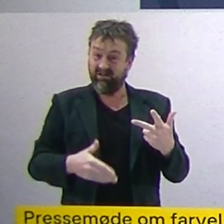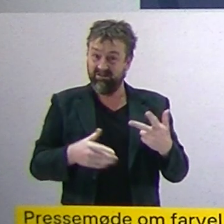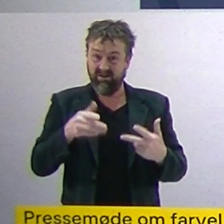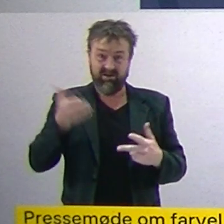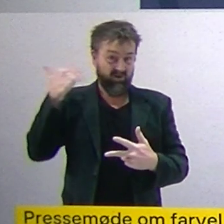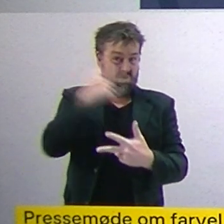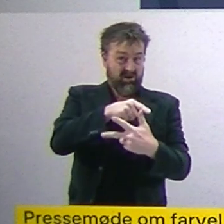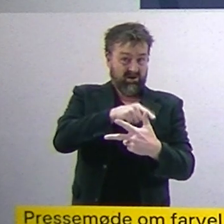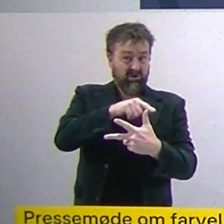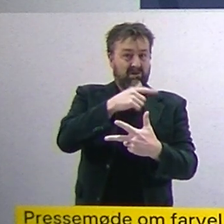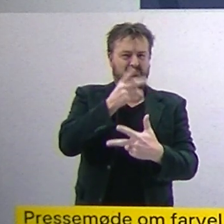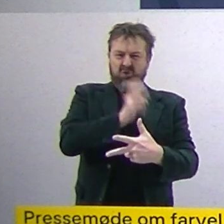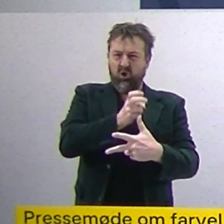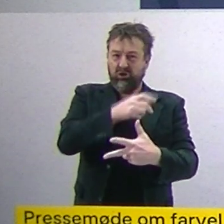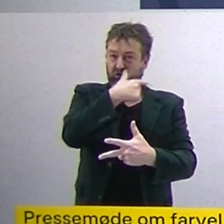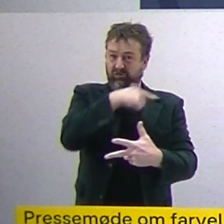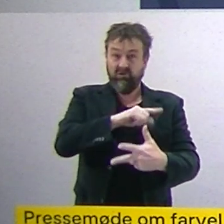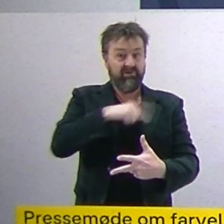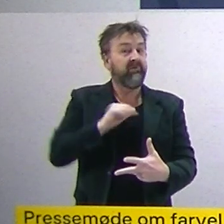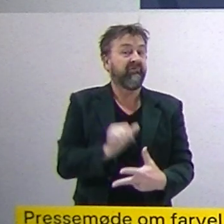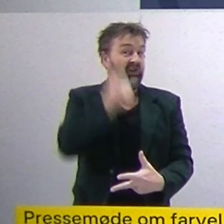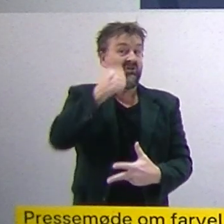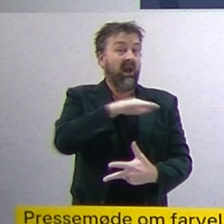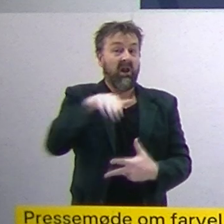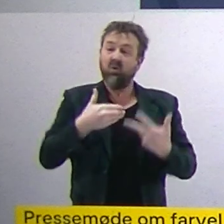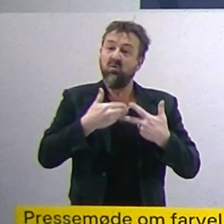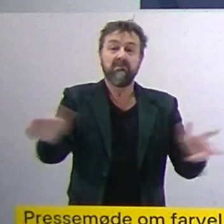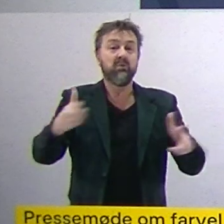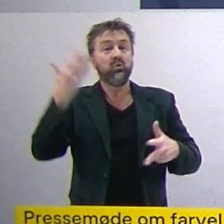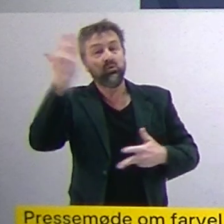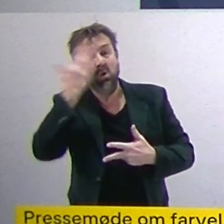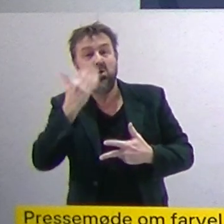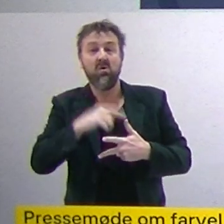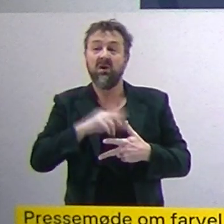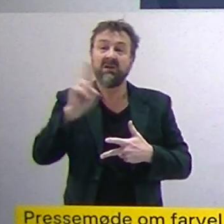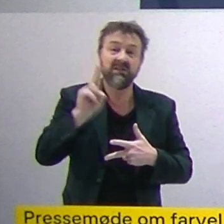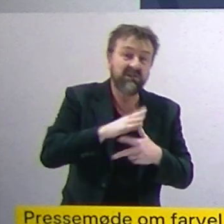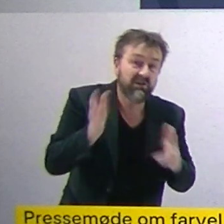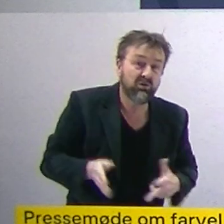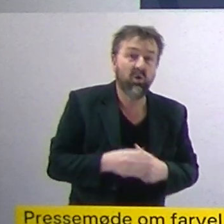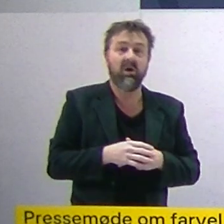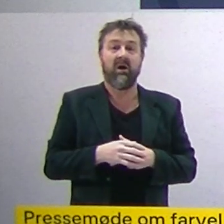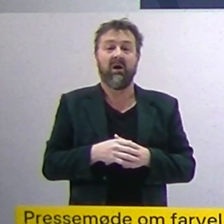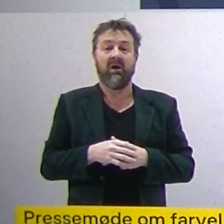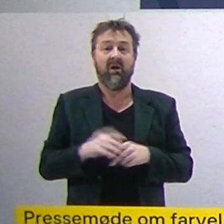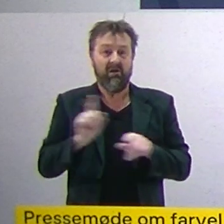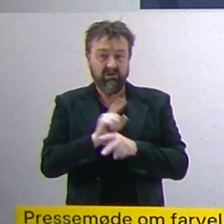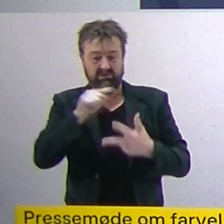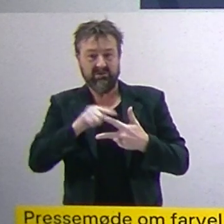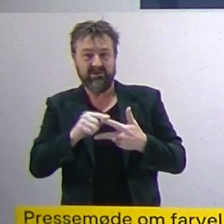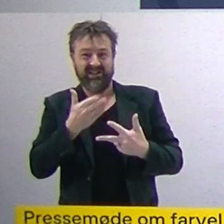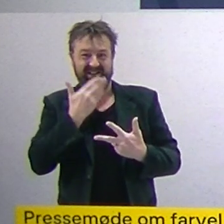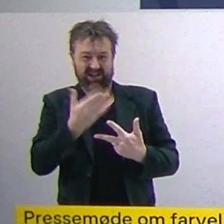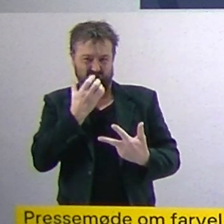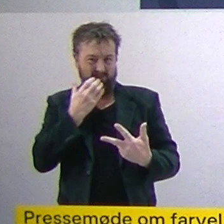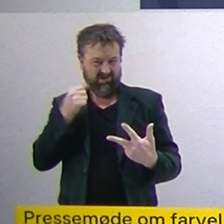2020, hvor vi er de første lande, som åbnede skoler og institutioner. Vi var det, som jeg lige havde nævnt, her i sensommeren i år, og